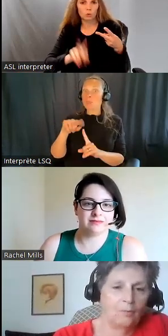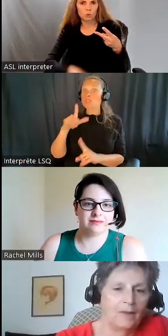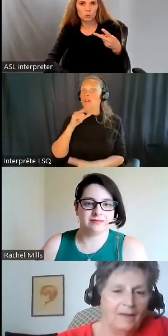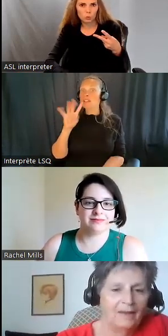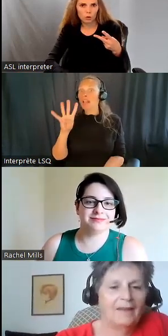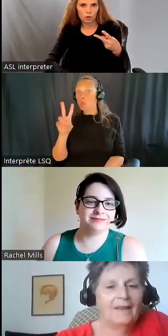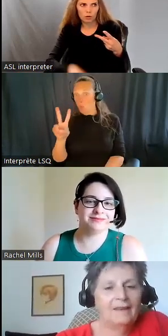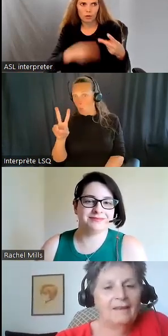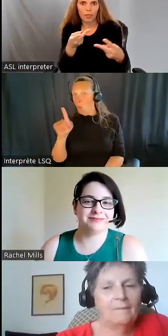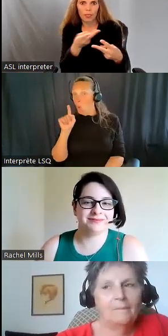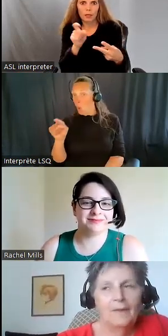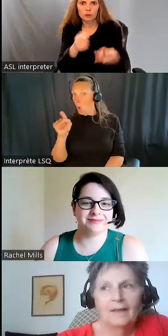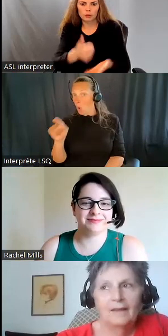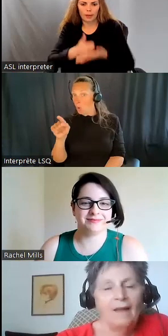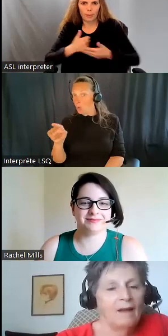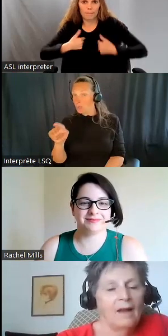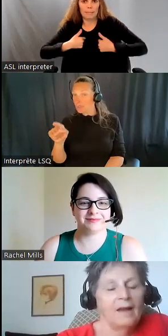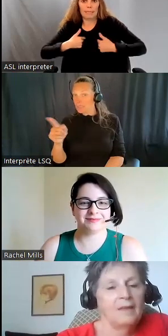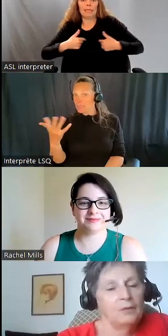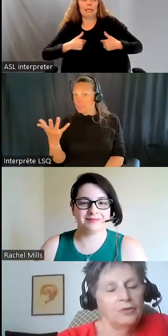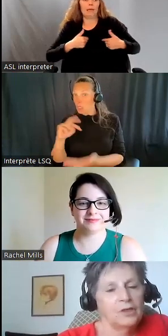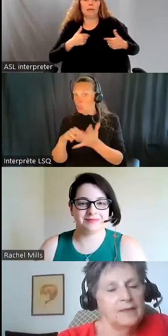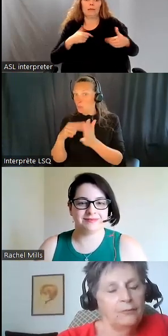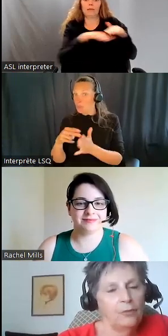C'est eux qui auraient dû m'aider à aller dans une maison de retraite.